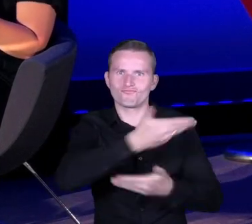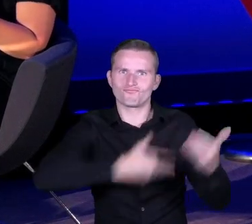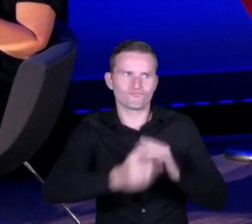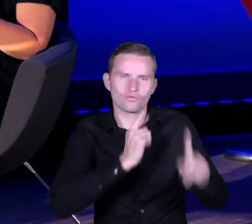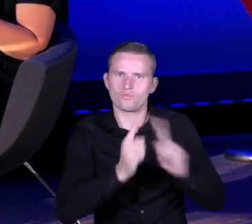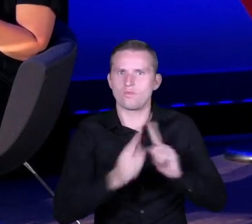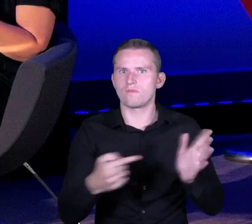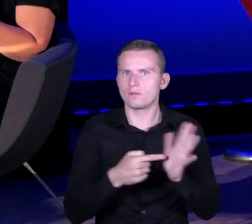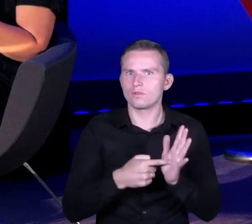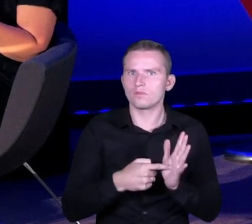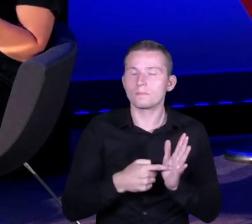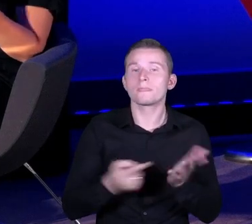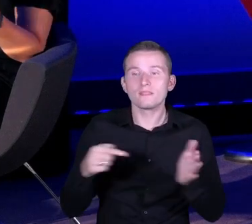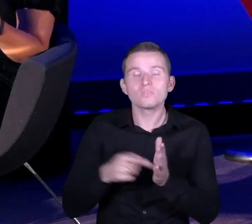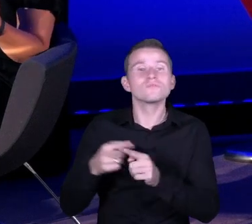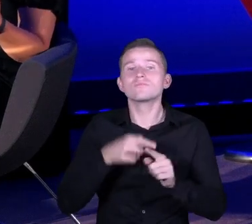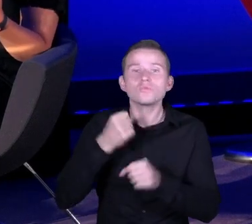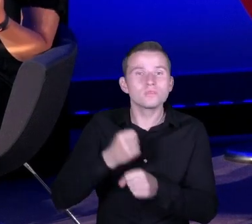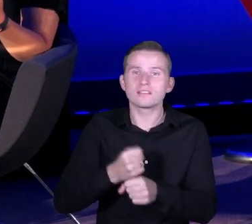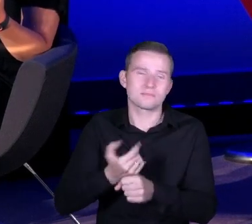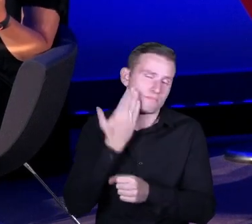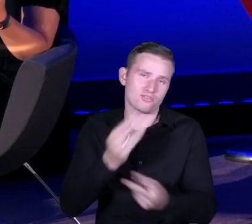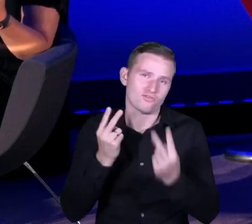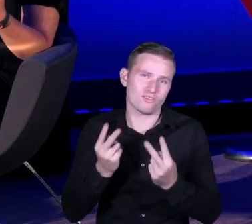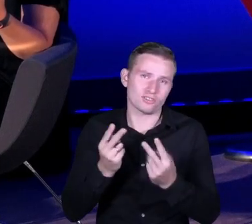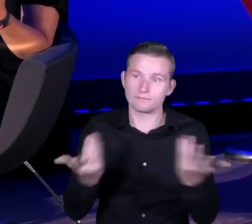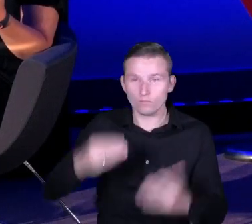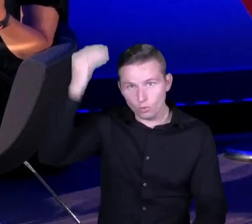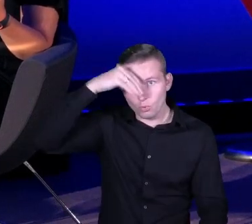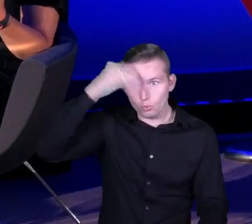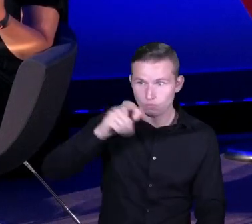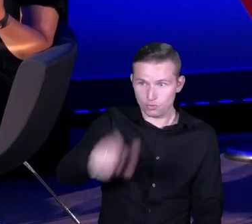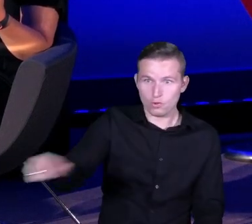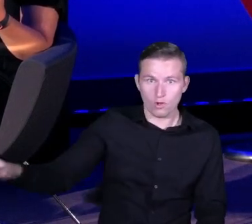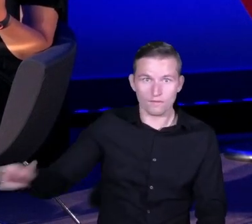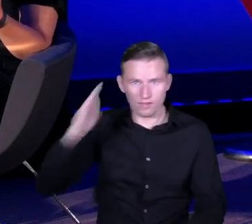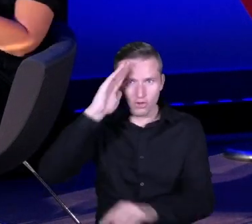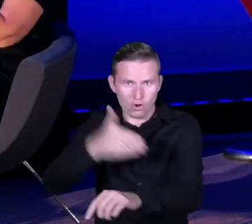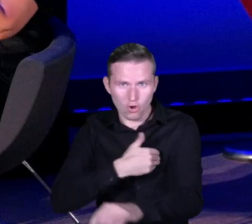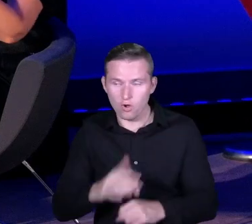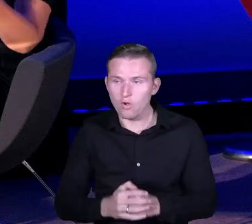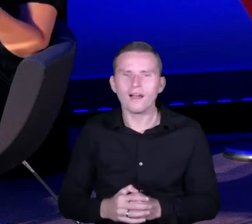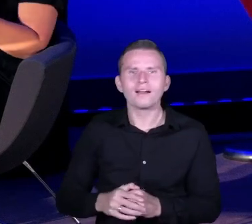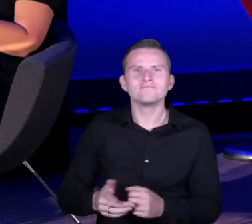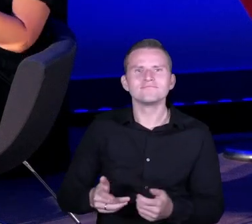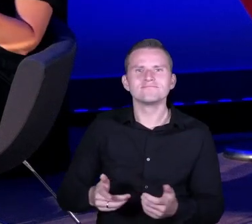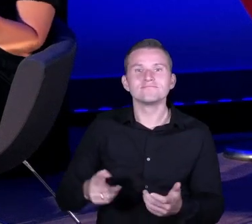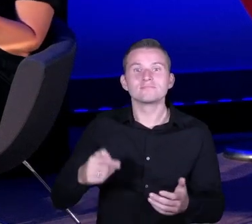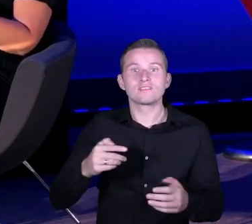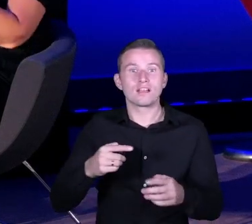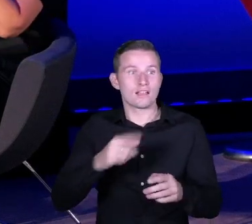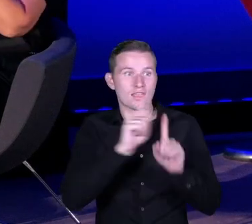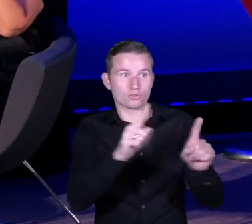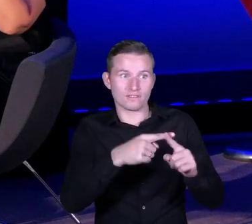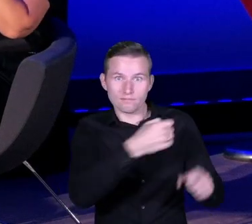istotna, żeby tak naprawdę uczniowie, którzy są w szkole, odnosili sukces i to na różnym poziomie i w różnych